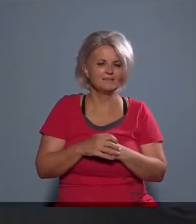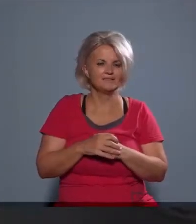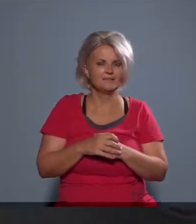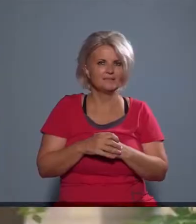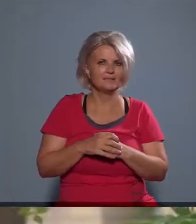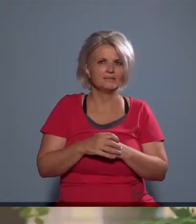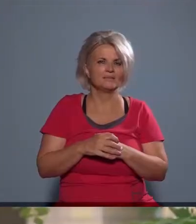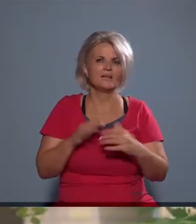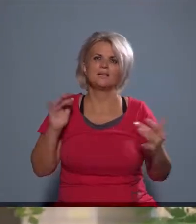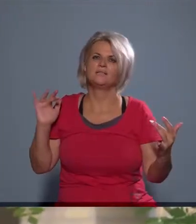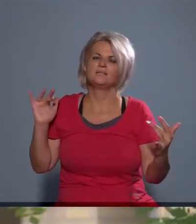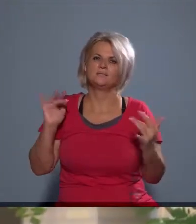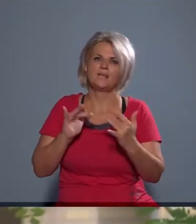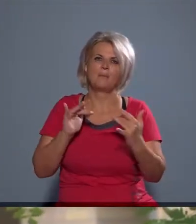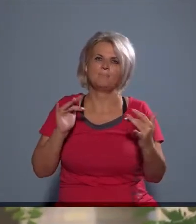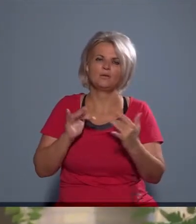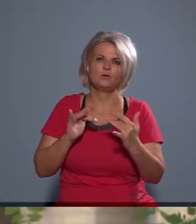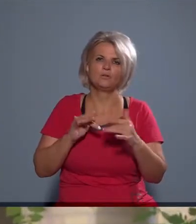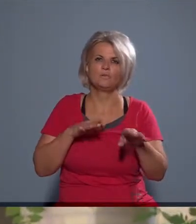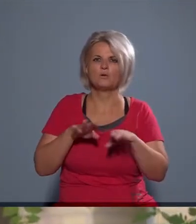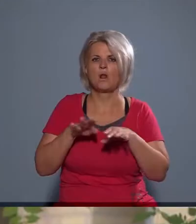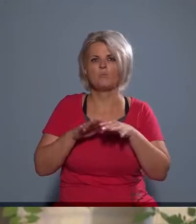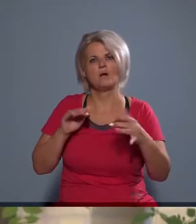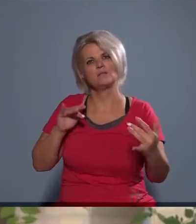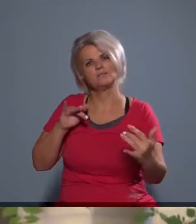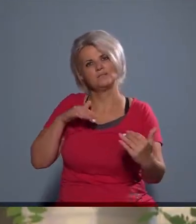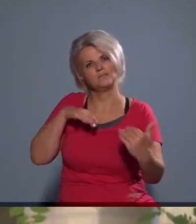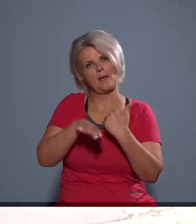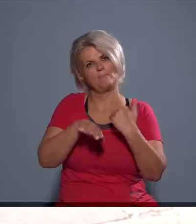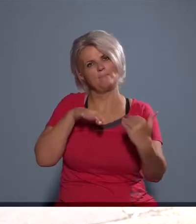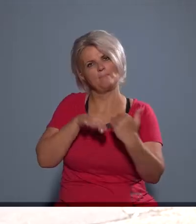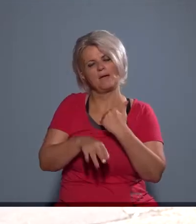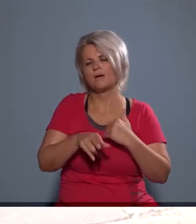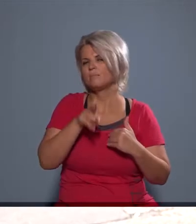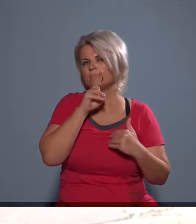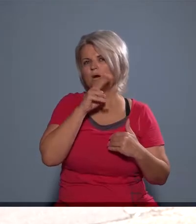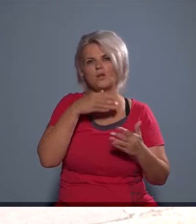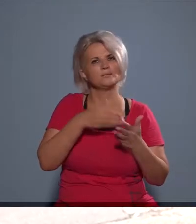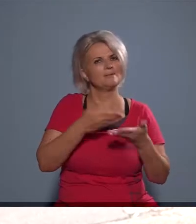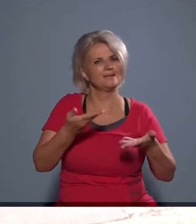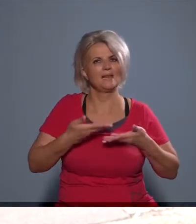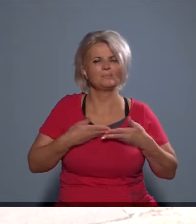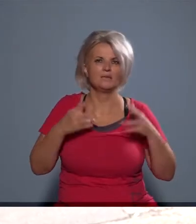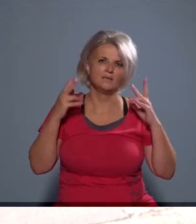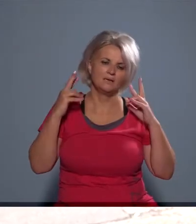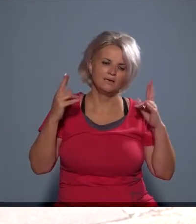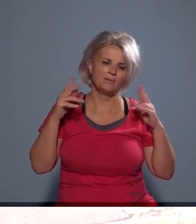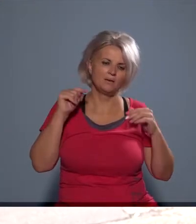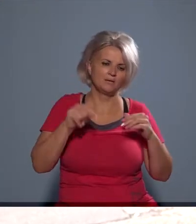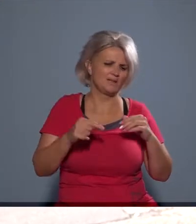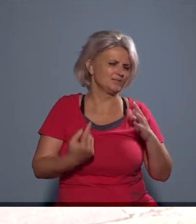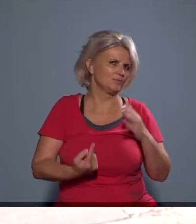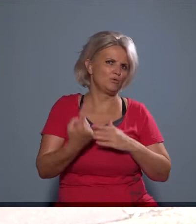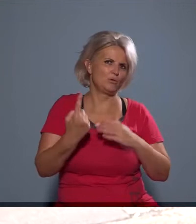logikusabb, szembe jött egy pár méteren át a forgalommal. Van az, nem érkezett jelen pillanatban még hozzánk. Én nagyon remélem, hogy ez egy